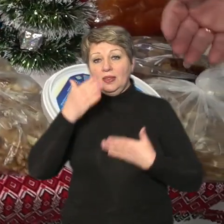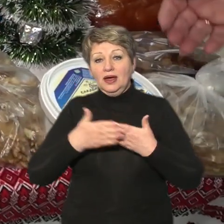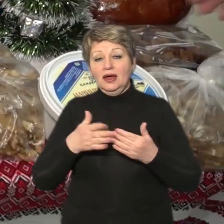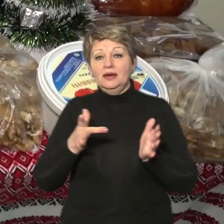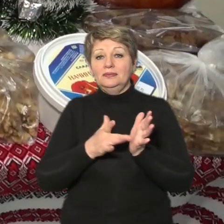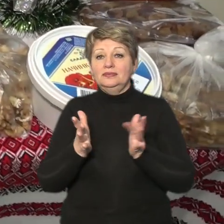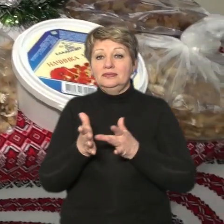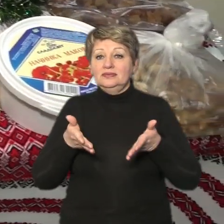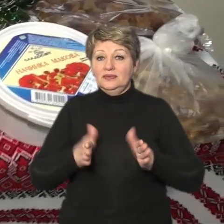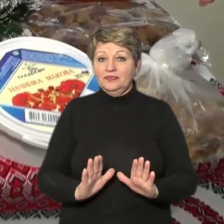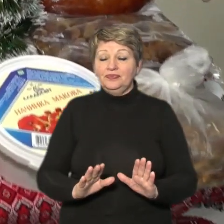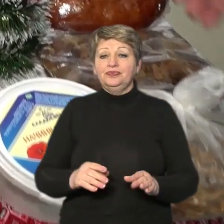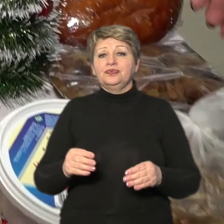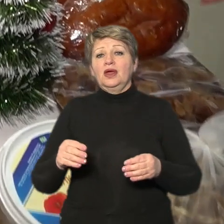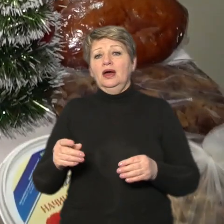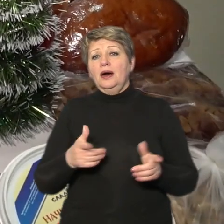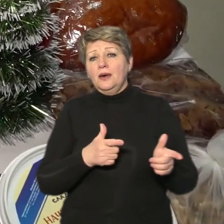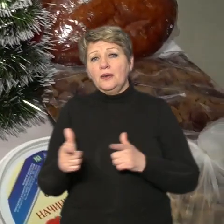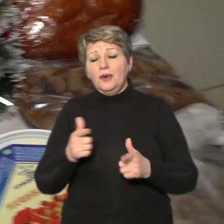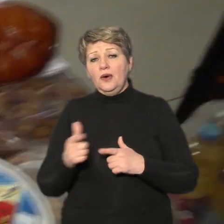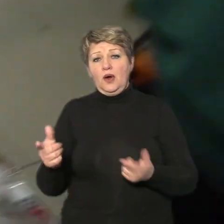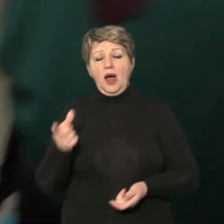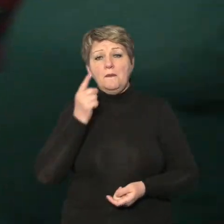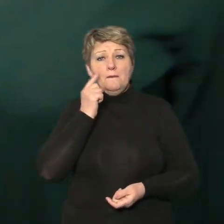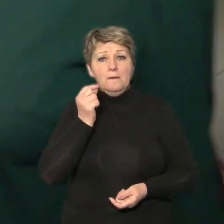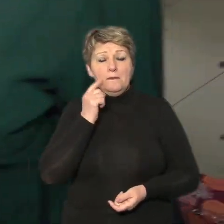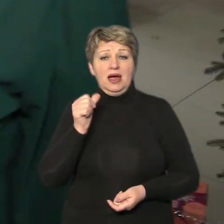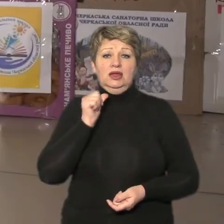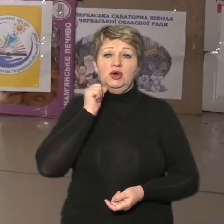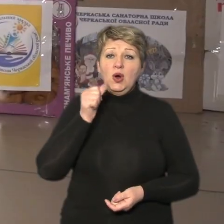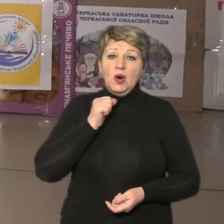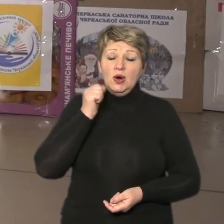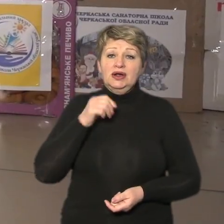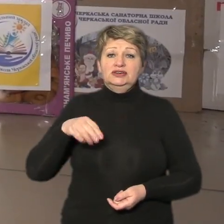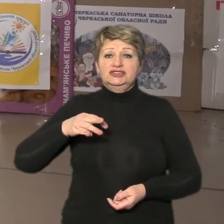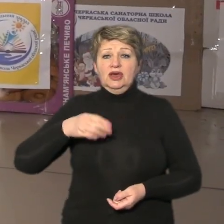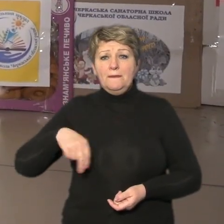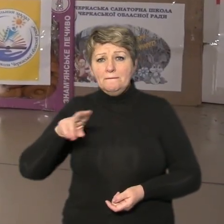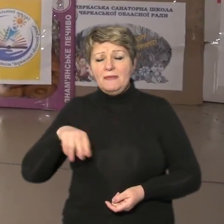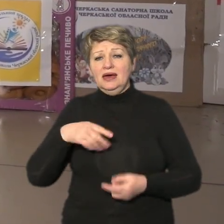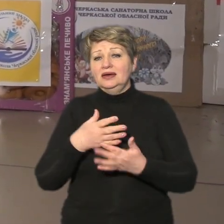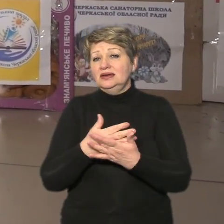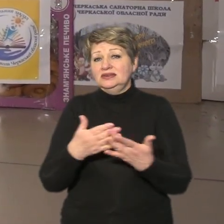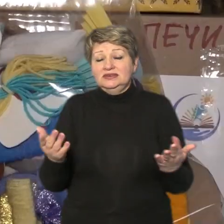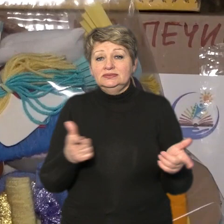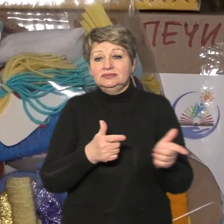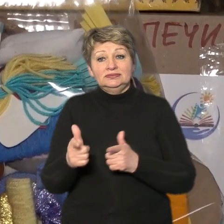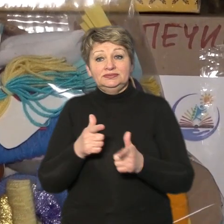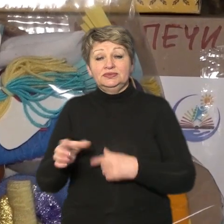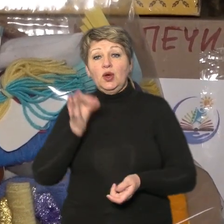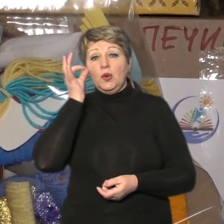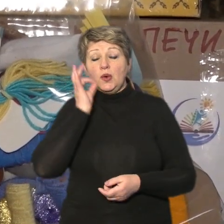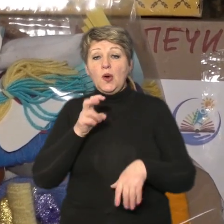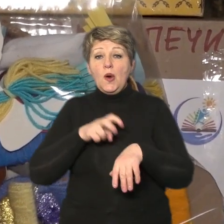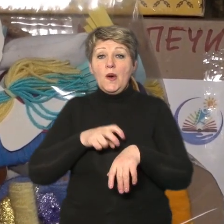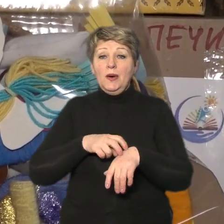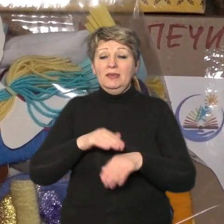приготували начинку мед горішки і випічка різноманітна поміж коробок із печивом цукерками та крупами